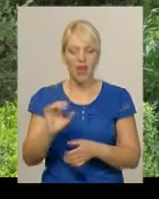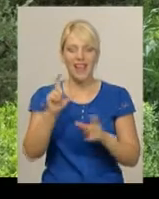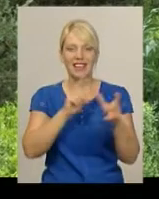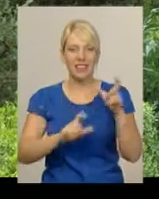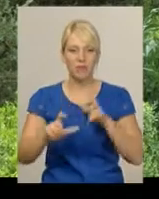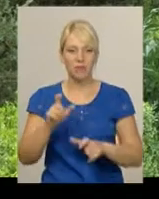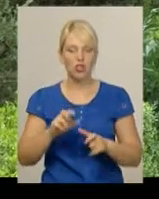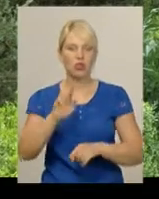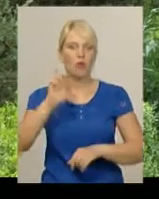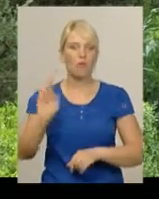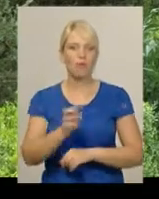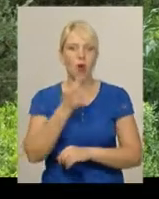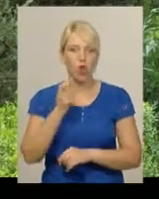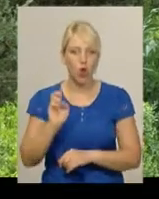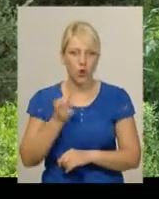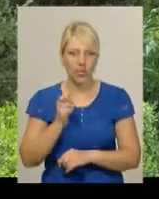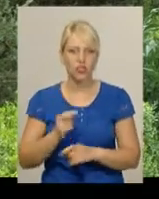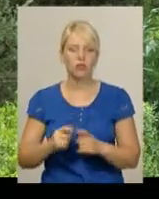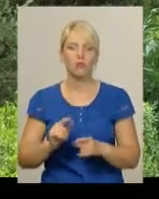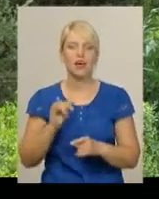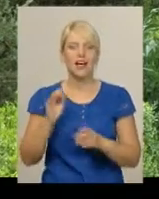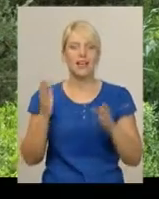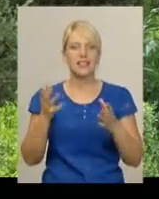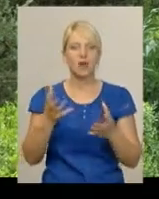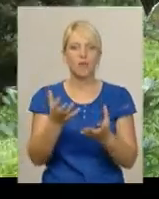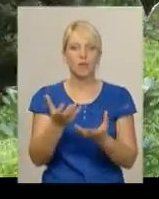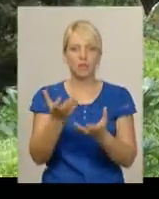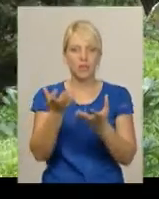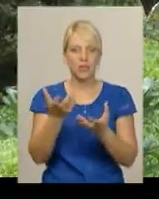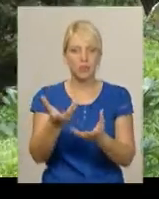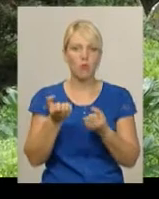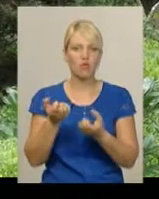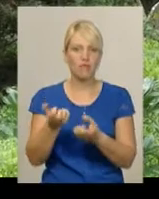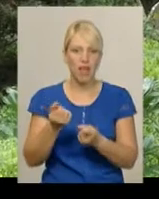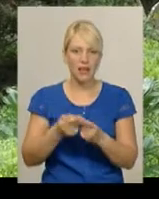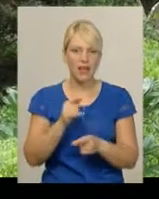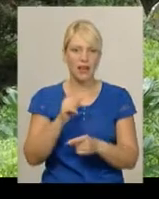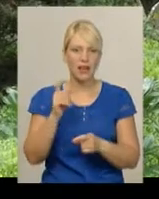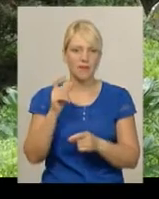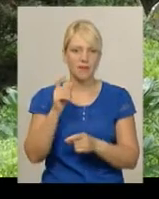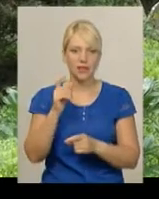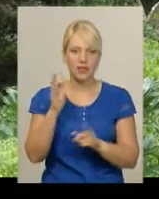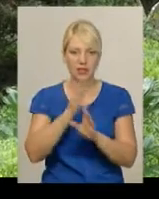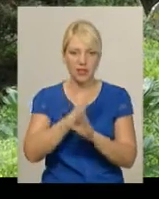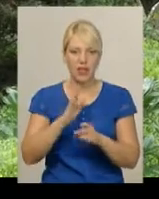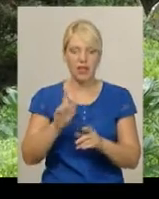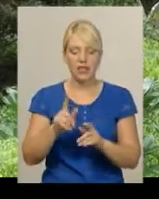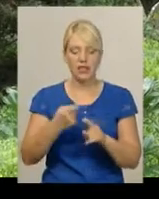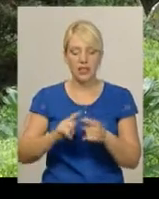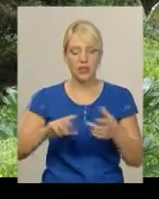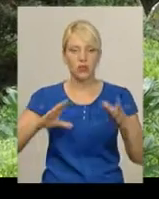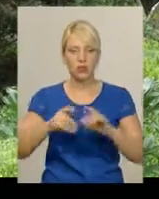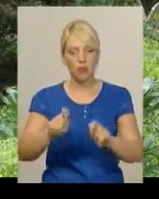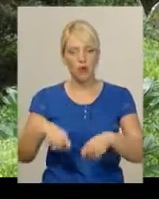біологічному споживанню кисню, по завислим речовинам. Ці результати передані до поліції Кам'янця для